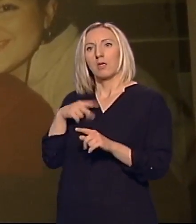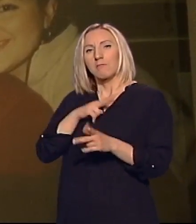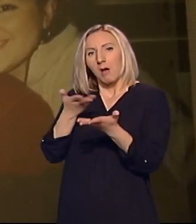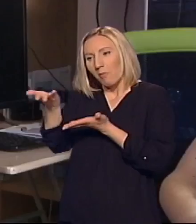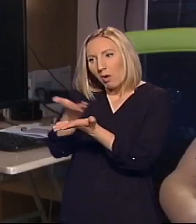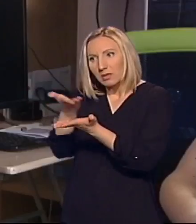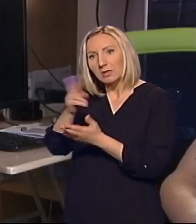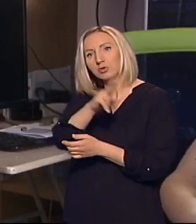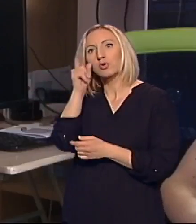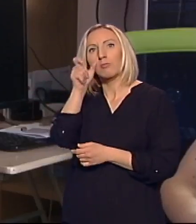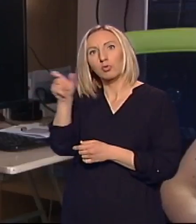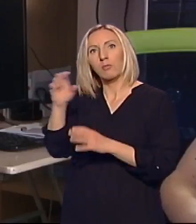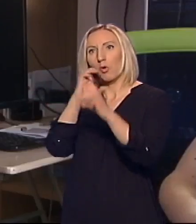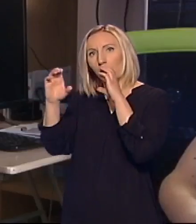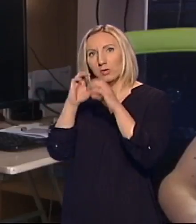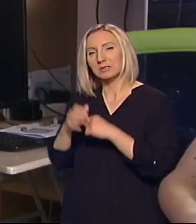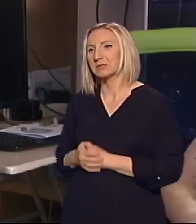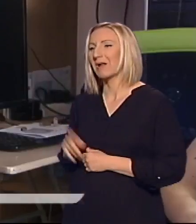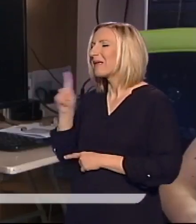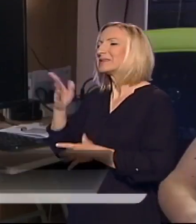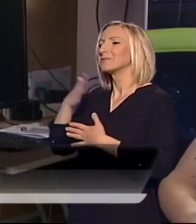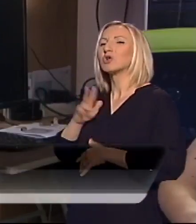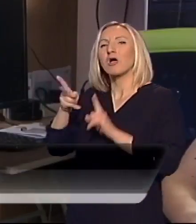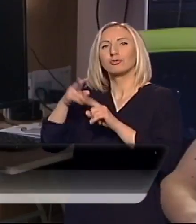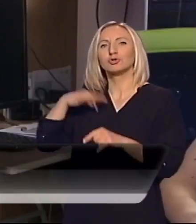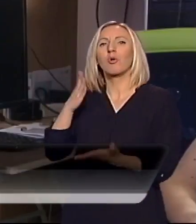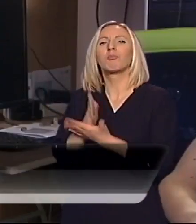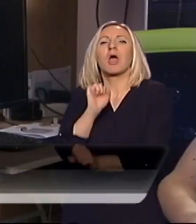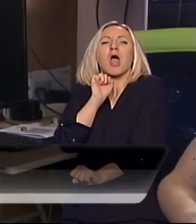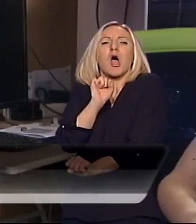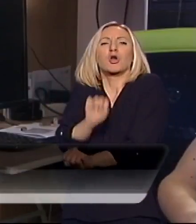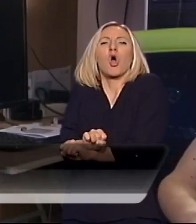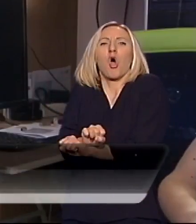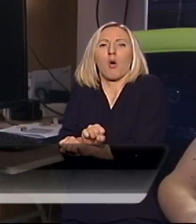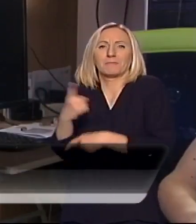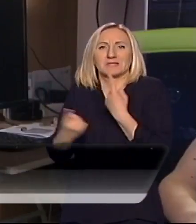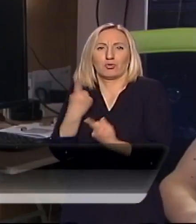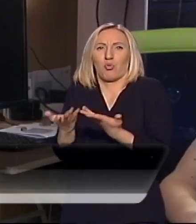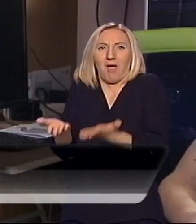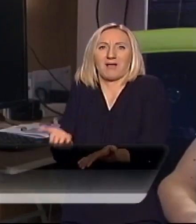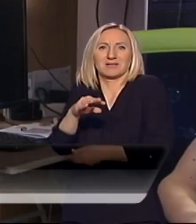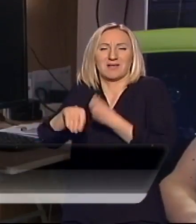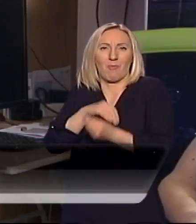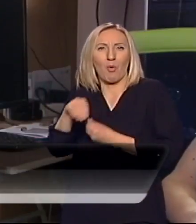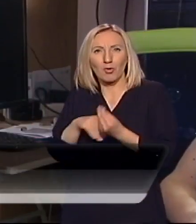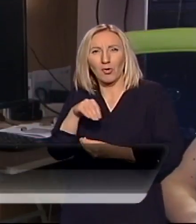komuniciramo. Nikad nisam želeo da višnju pretvorim u neko koji će biti rob situaciju u kojoj se našla porodica.